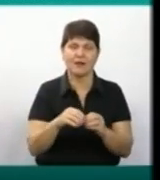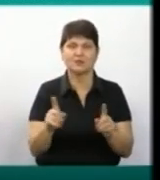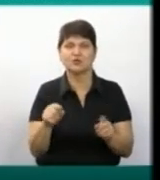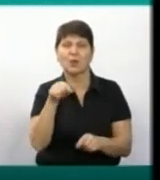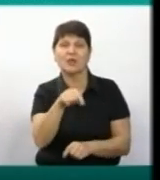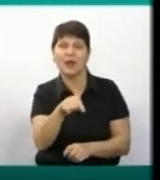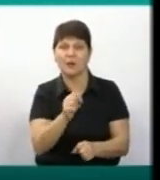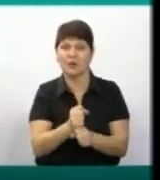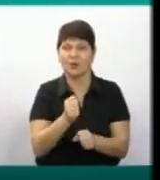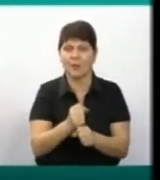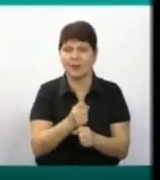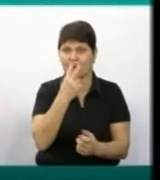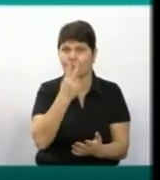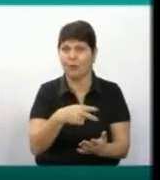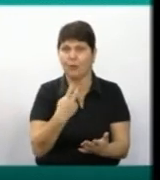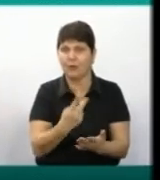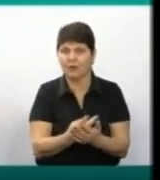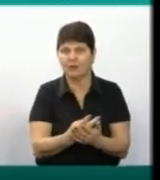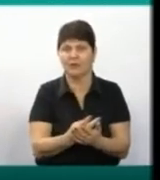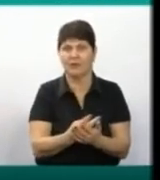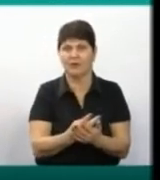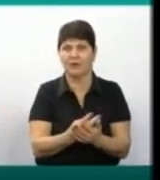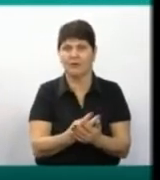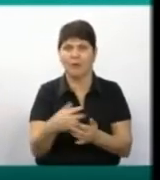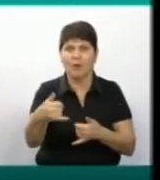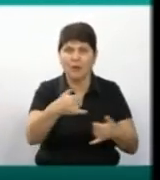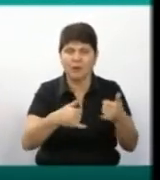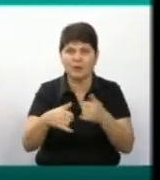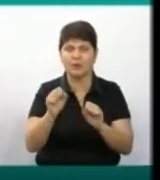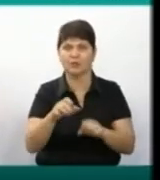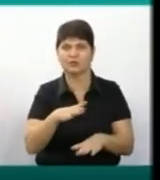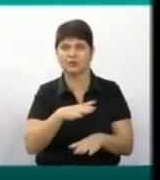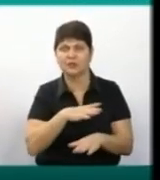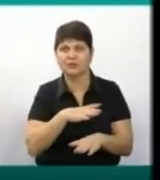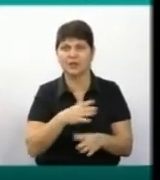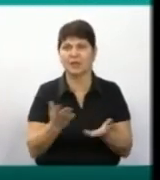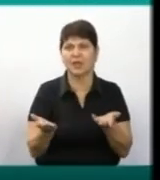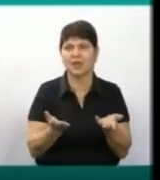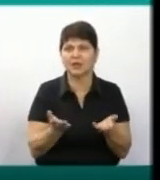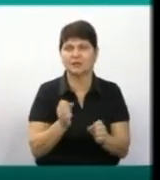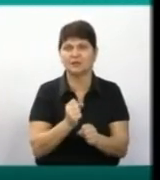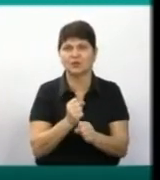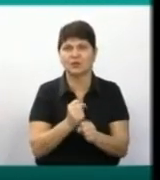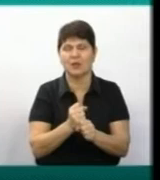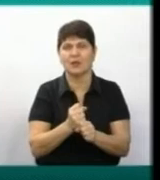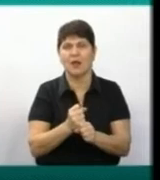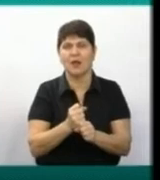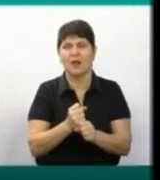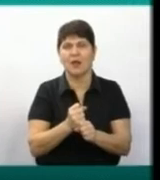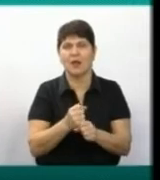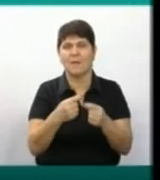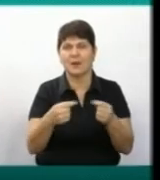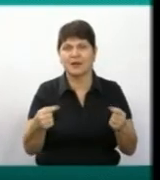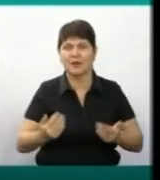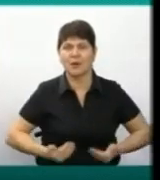робити, випаляти, вирізати, робити. Можливо, дома зламаються якісь там побутові приводи, можна з ним